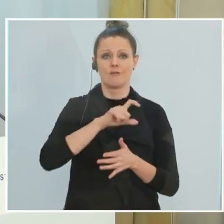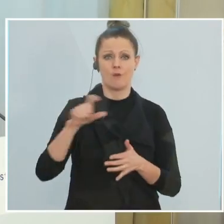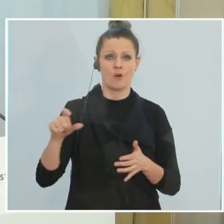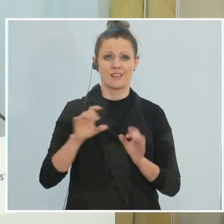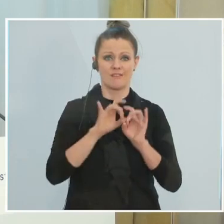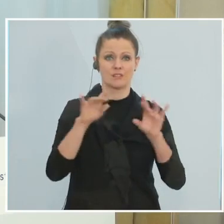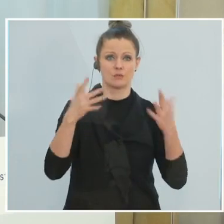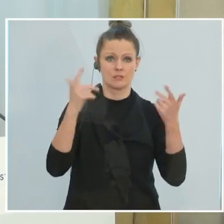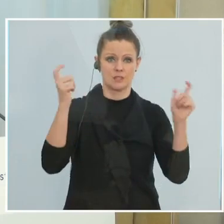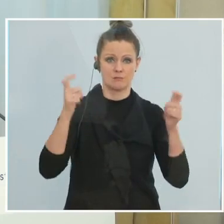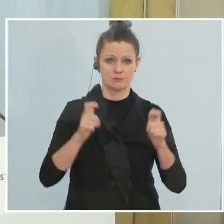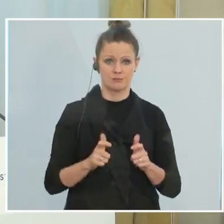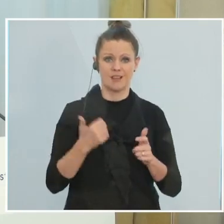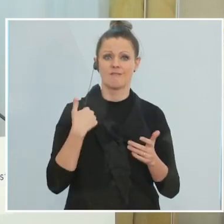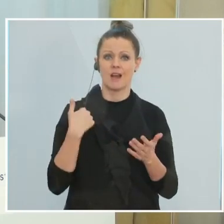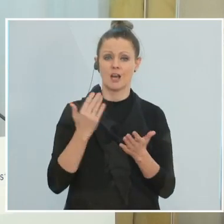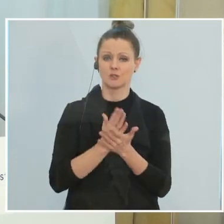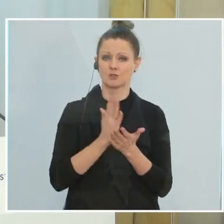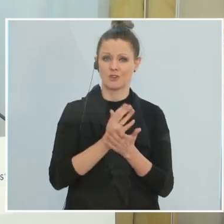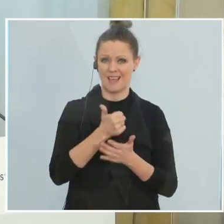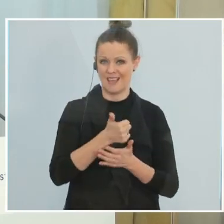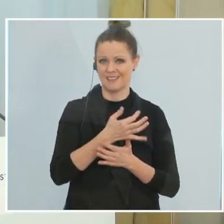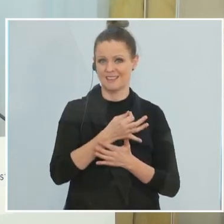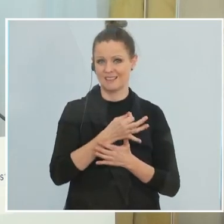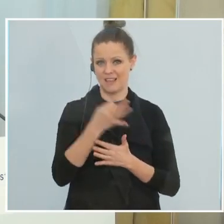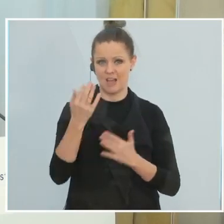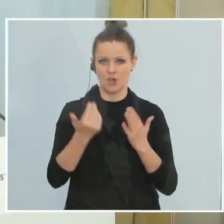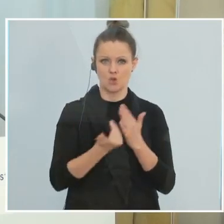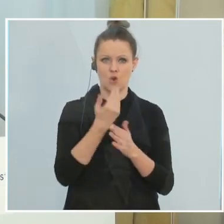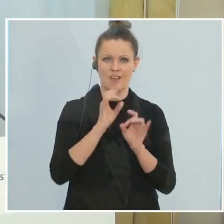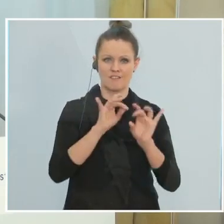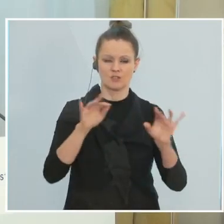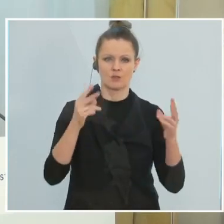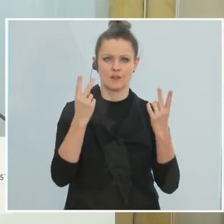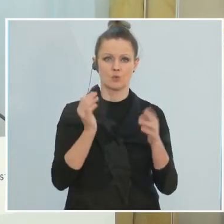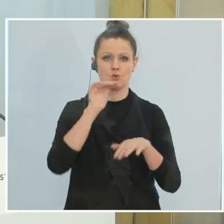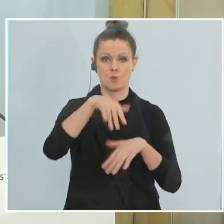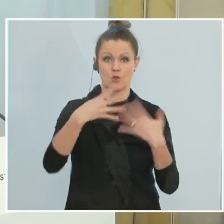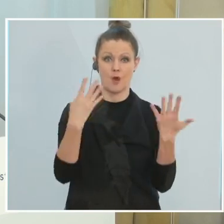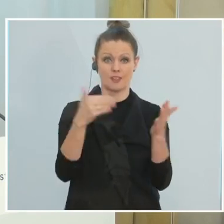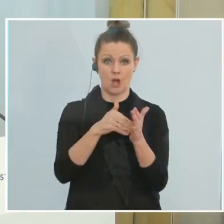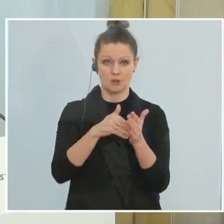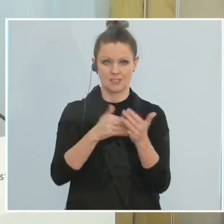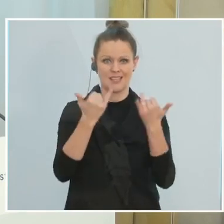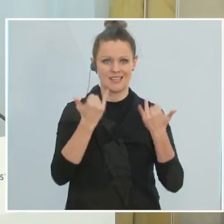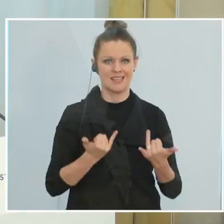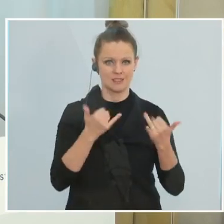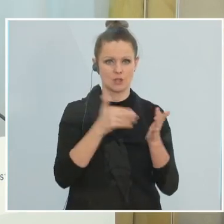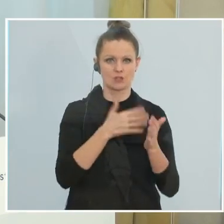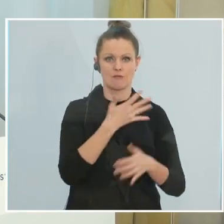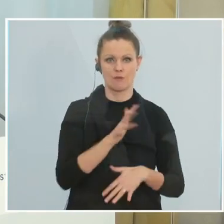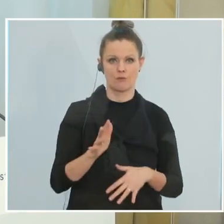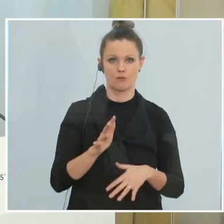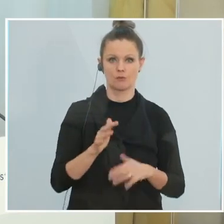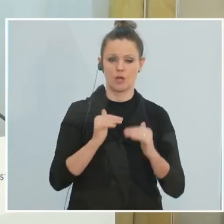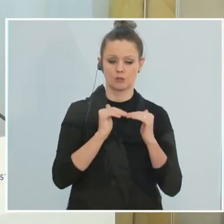deutlich zu senken. Wir waren ja schon bei einem Tages- und Neuinfektionswert von über 9.000. Jetzt sind wir bei 1.500, sehr,